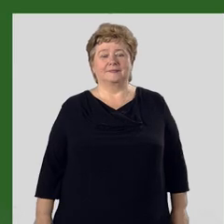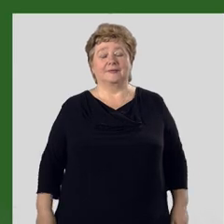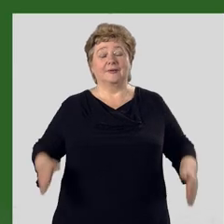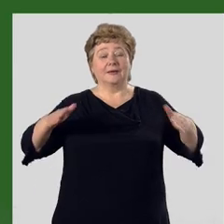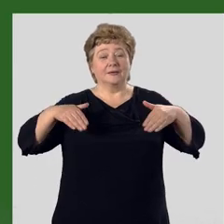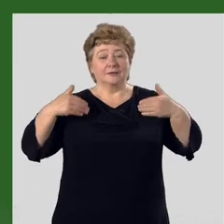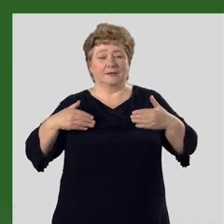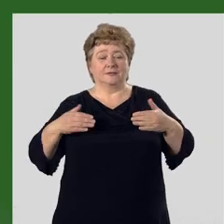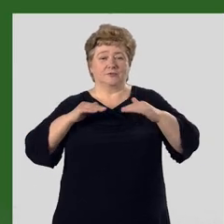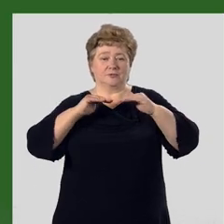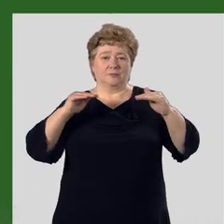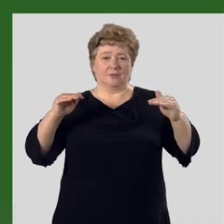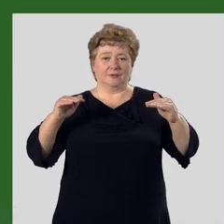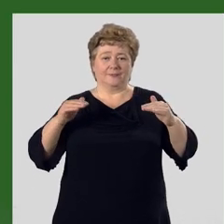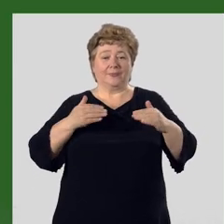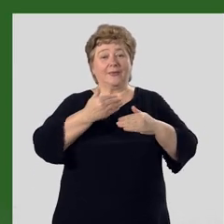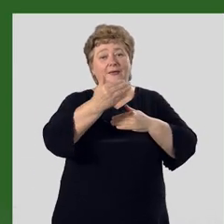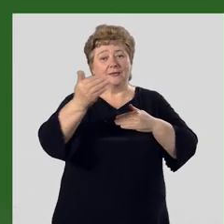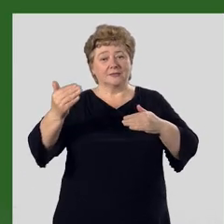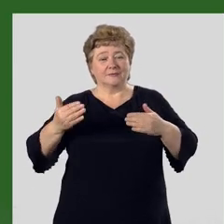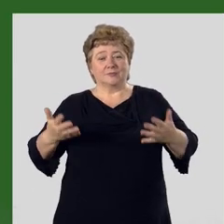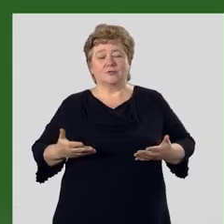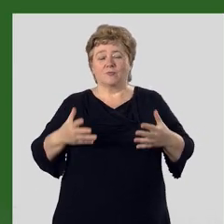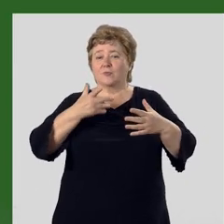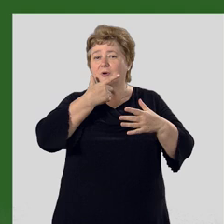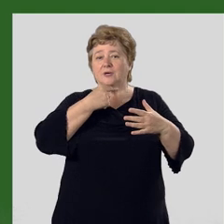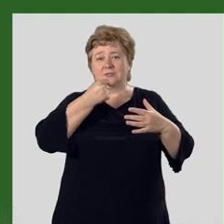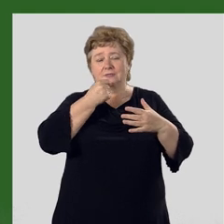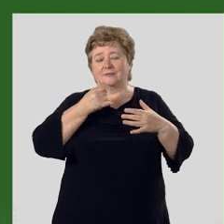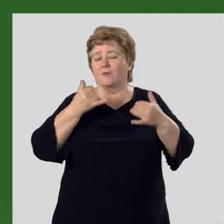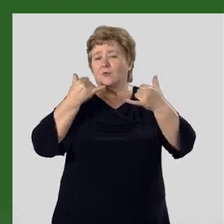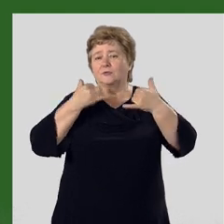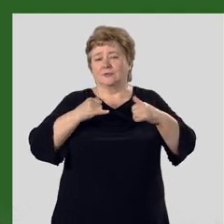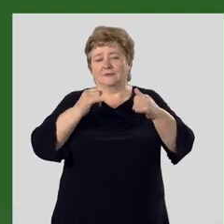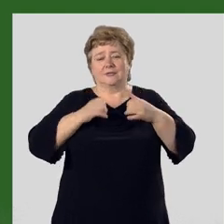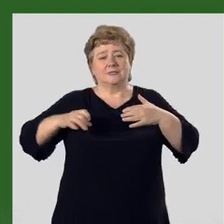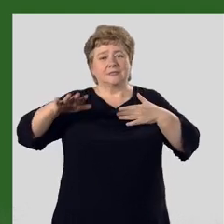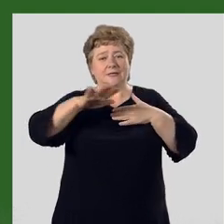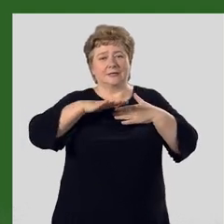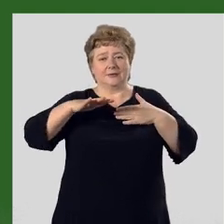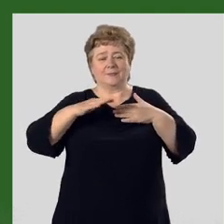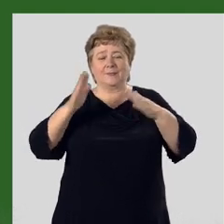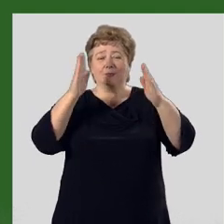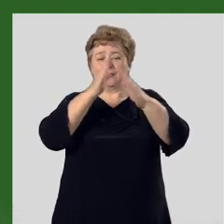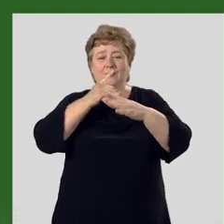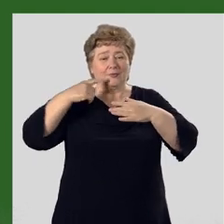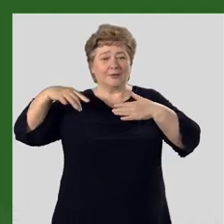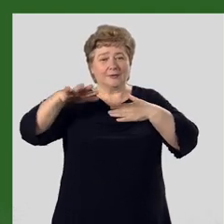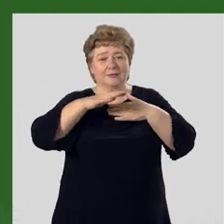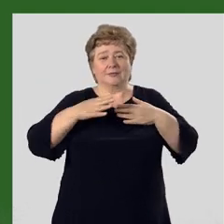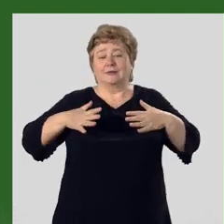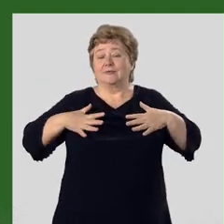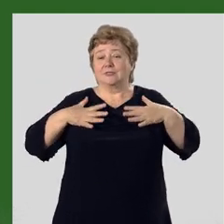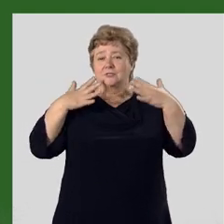Здравствуйте, ребята! Мы с вами живем в красивой, уникальной стране. Природа Кыргызстана